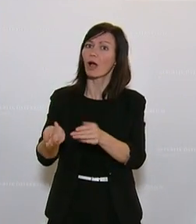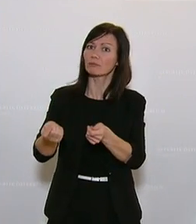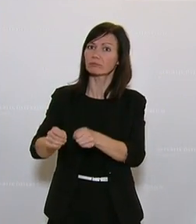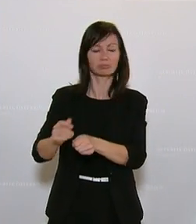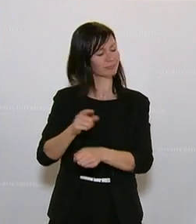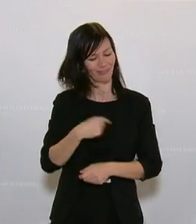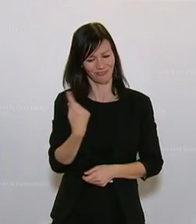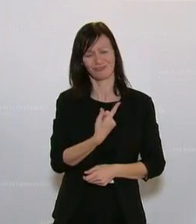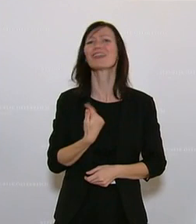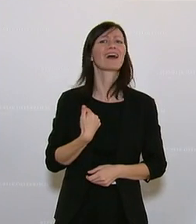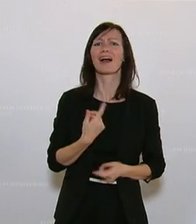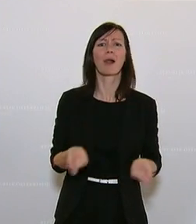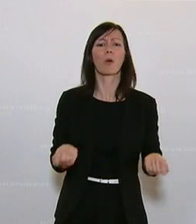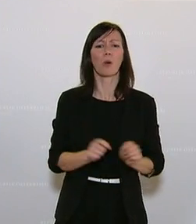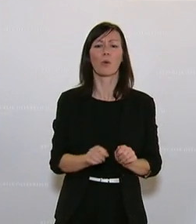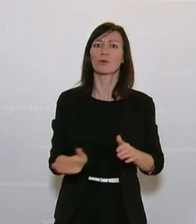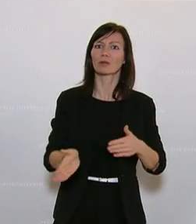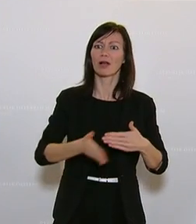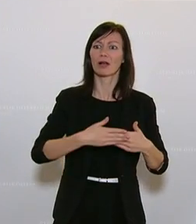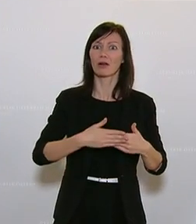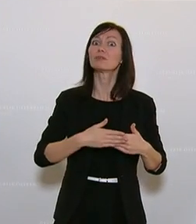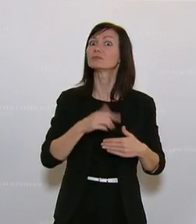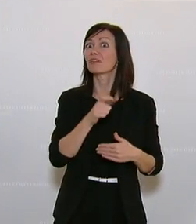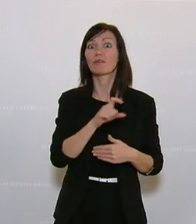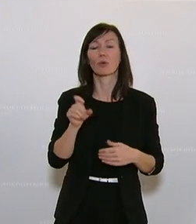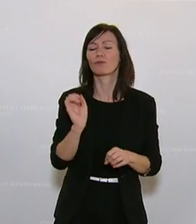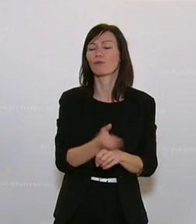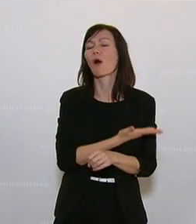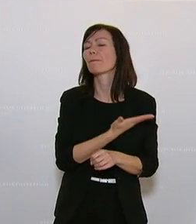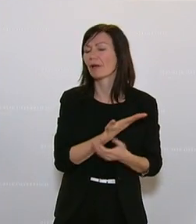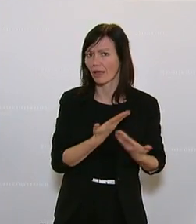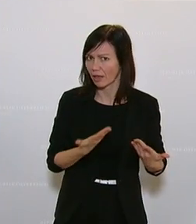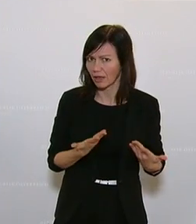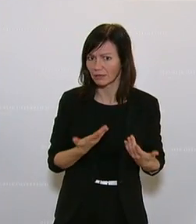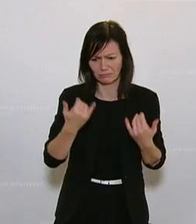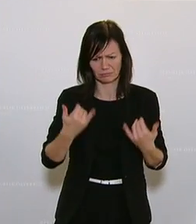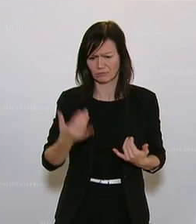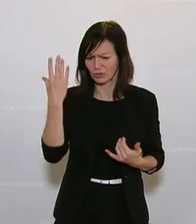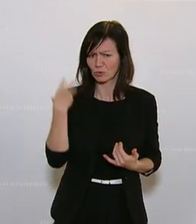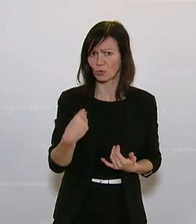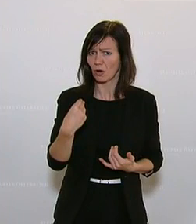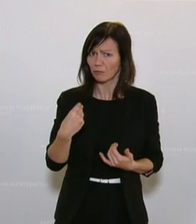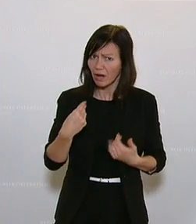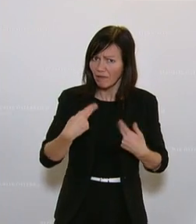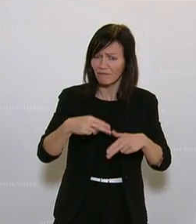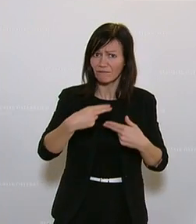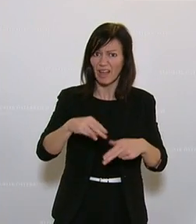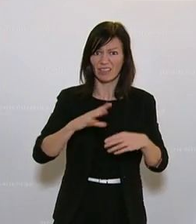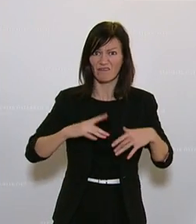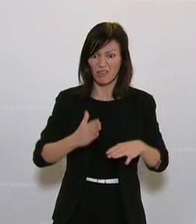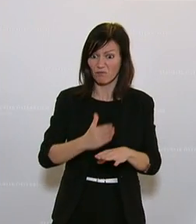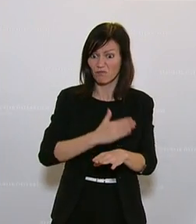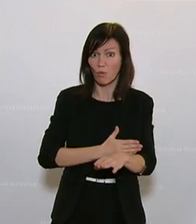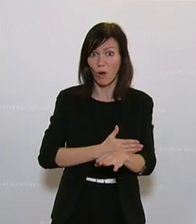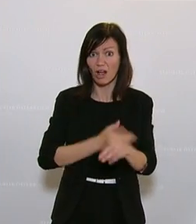haben wir einen Lockdown auch im schulischen Bereich 14 Tage lang schon erlebt. Ich sehe keine Notwendigkeit, die Ferien vorzuverlegen. Herzlichen